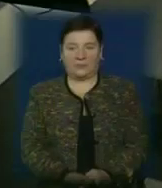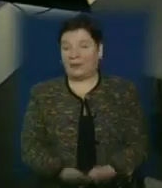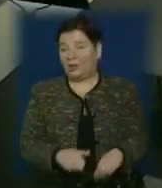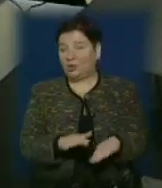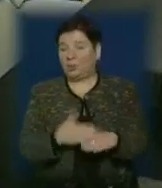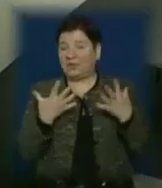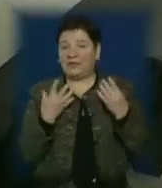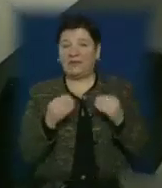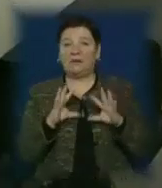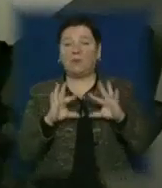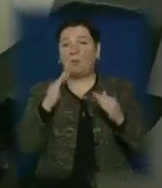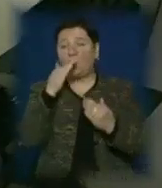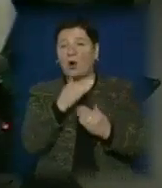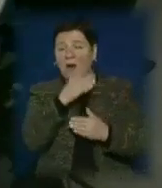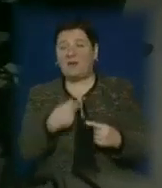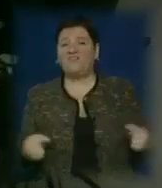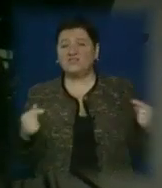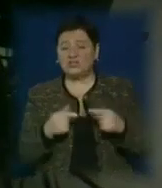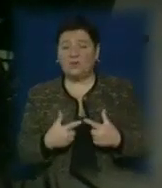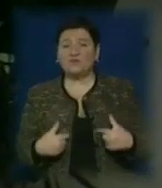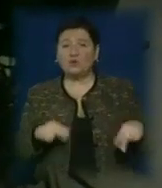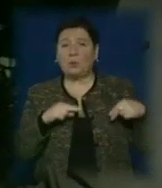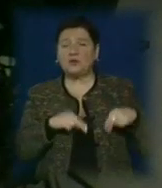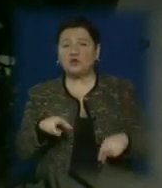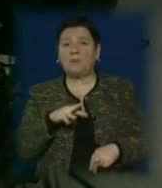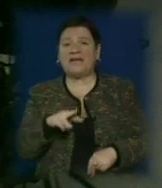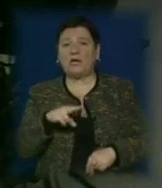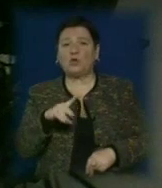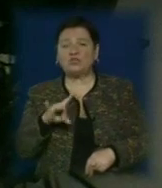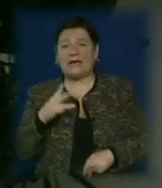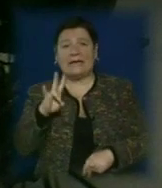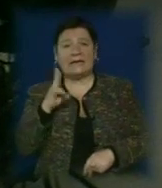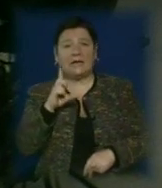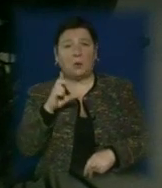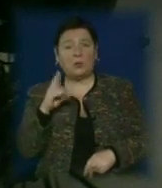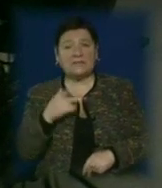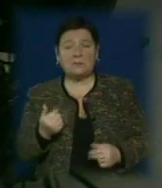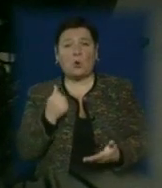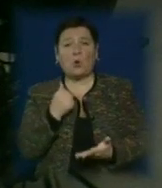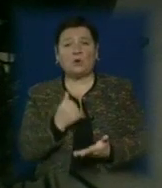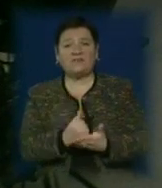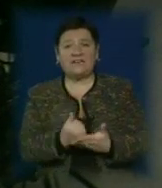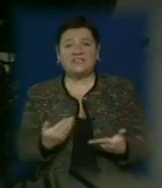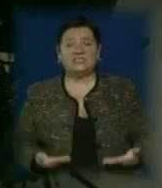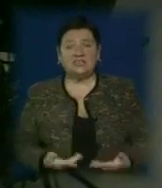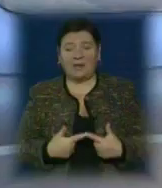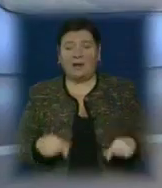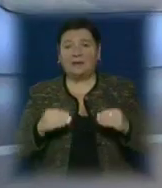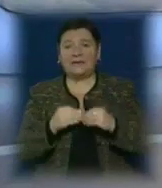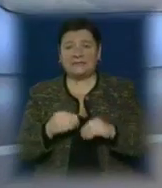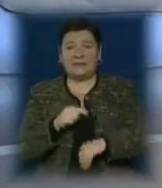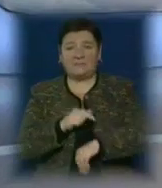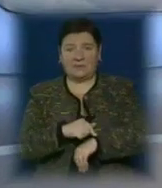Доброго дня! В ефірі інформаційна програма «Вчасно». В студії працюють Мар'яна Лошак, Наталія Булеця. Проголовне життя краю наступні 10 хвилин.